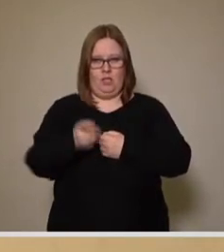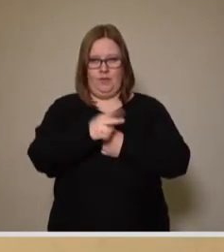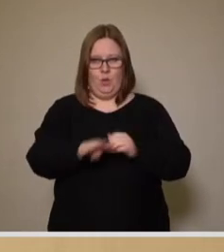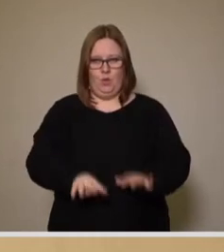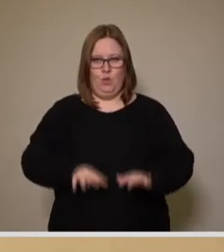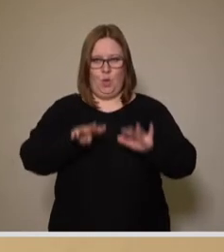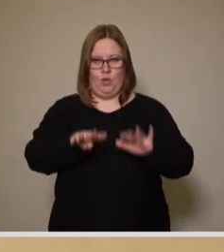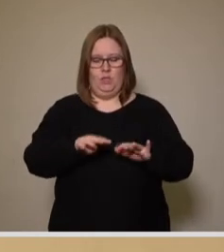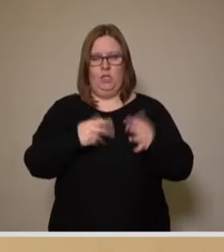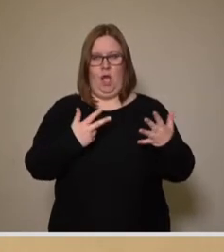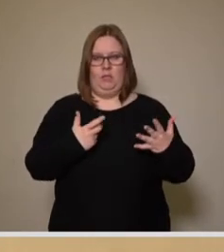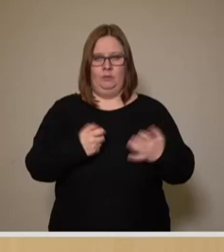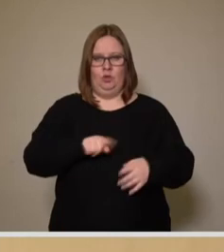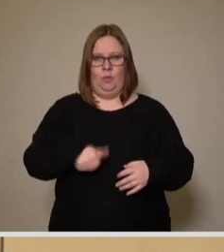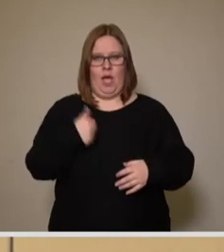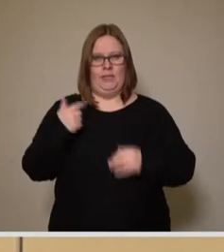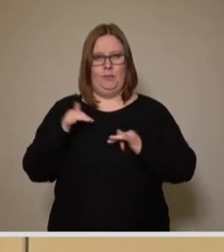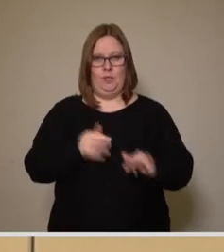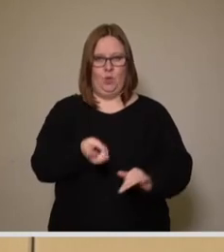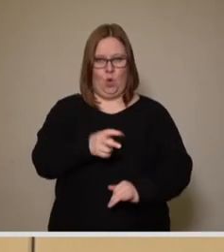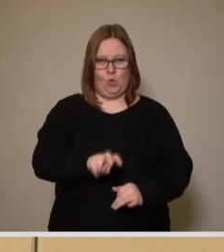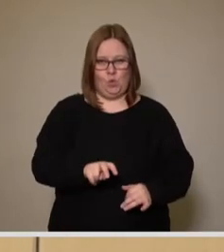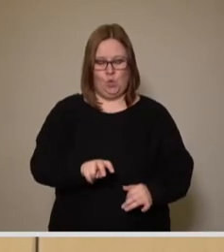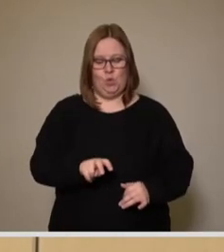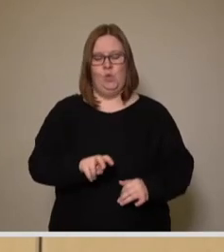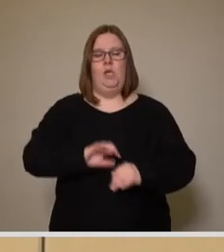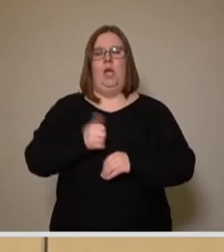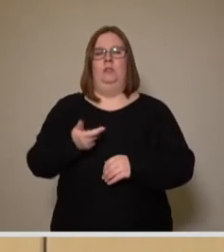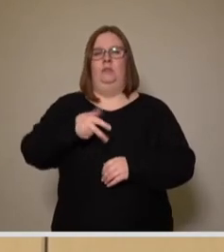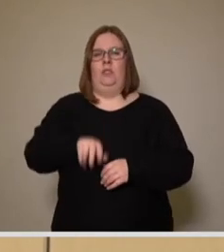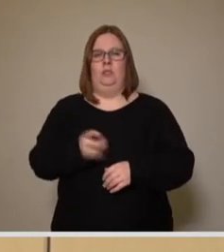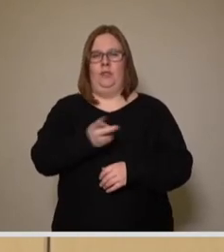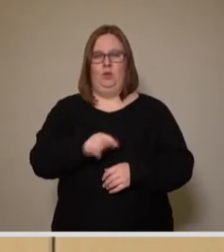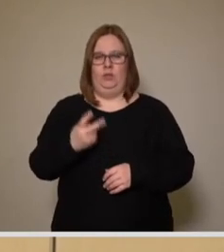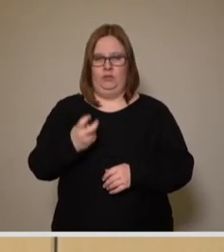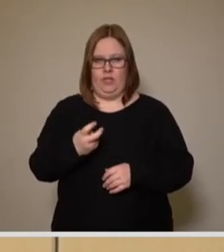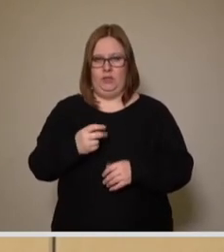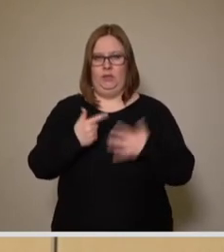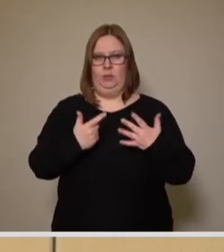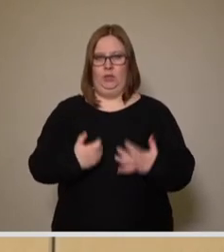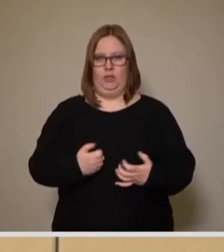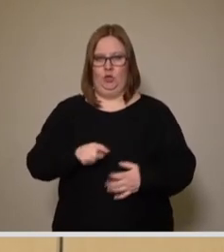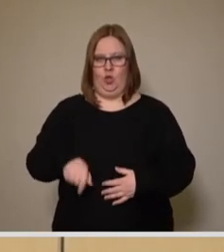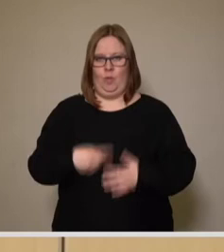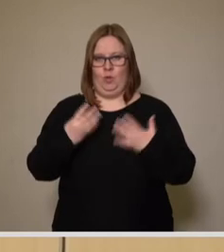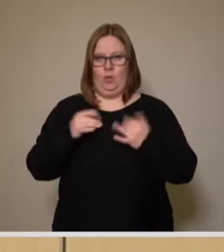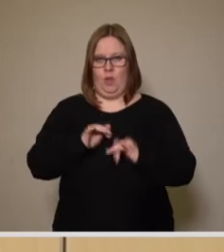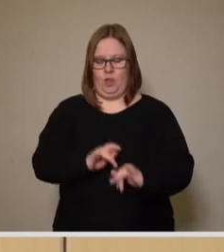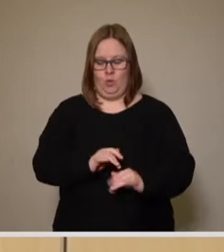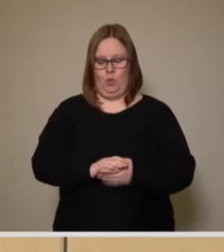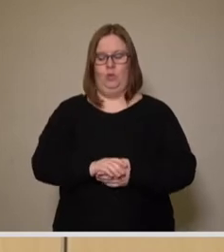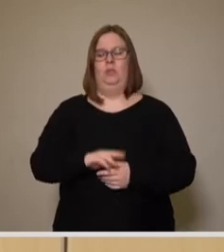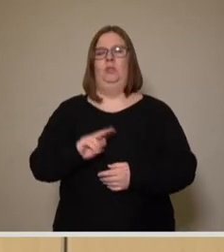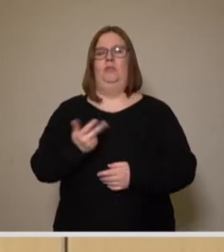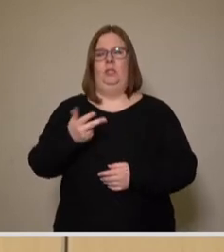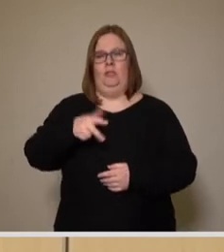waren das 78,1 Millionen Euro, im ersten Quartal 20 67,9, im